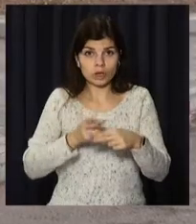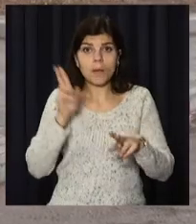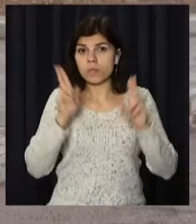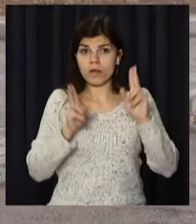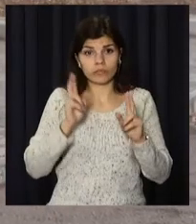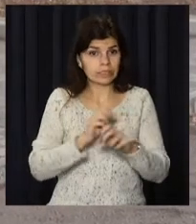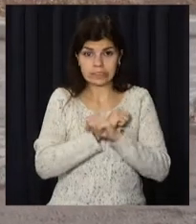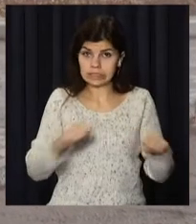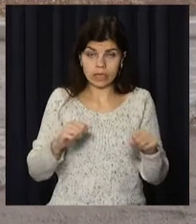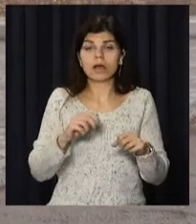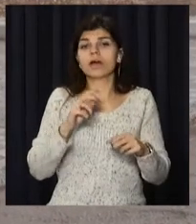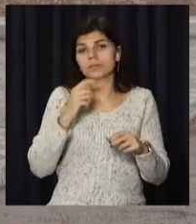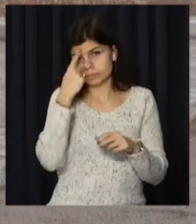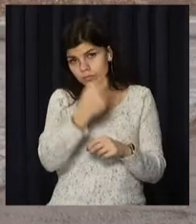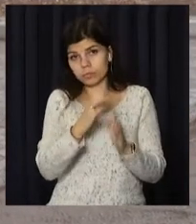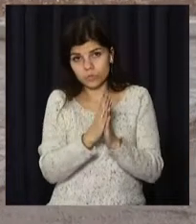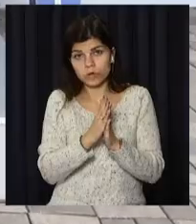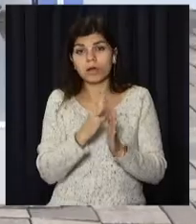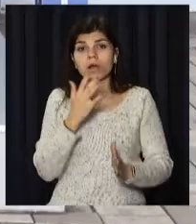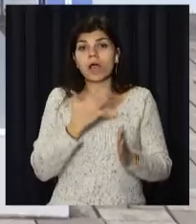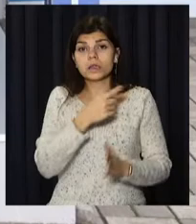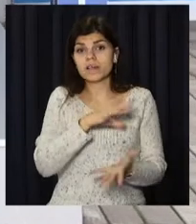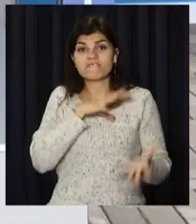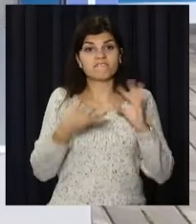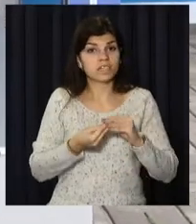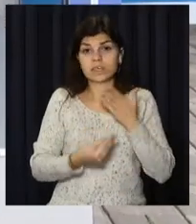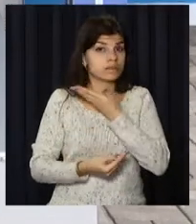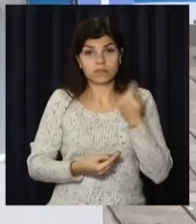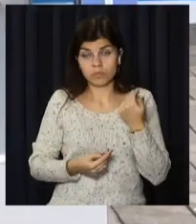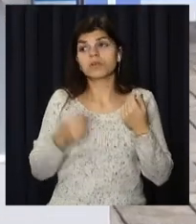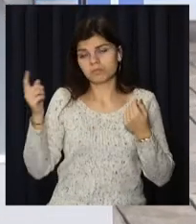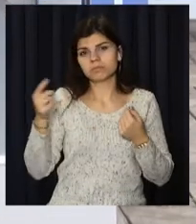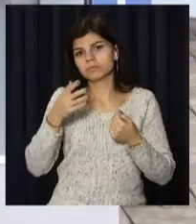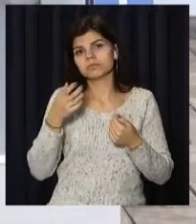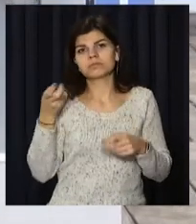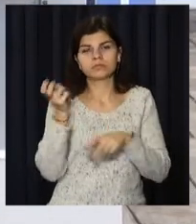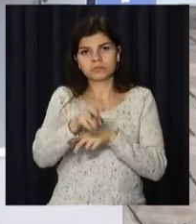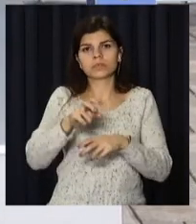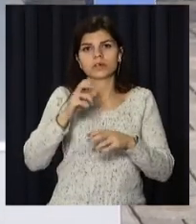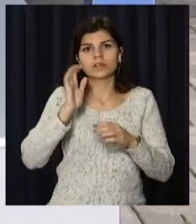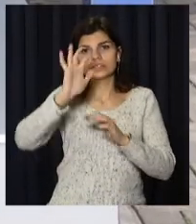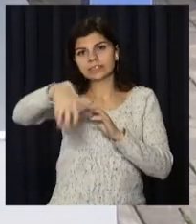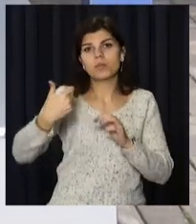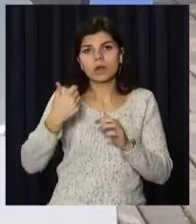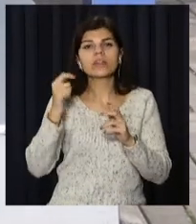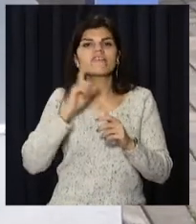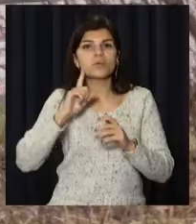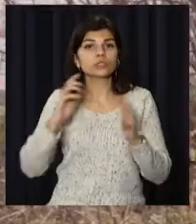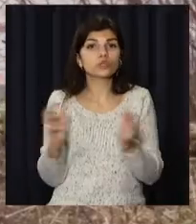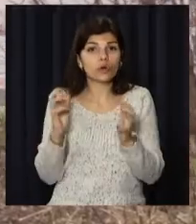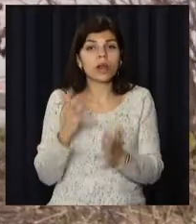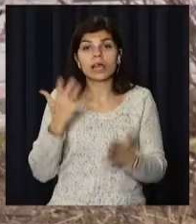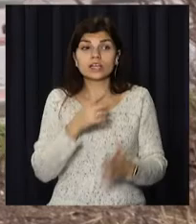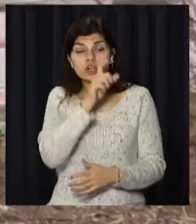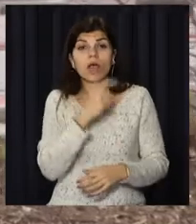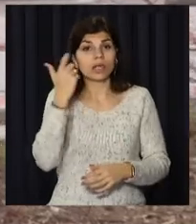правилами благоустрою. Якщо підприємці висновків не роблять, рекламу демонтують. Потім демонтоване на тимчасове зберігання. Якщо